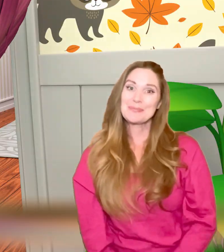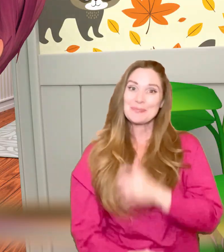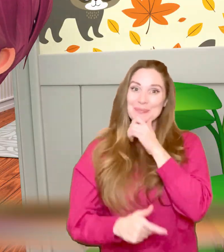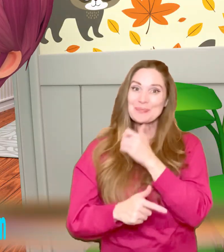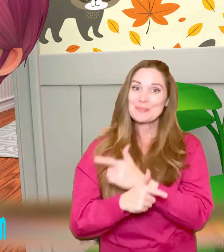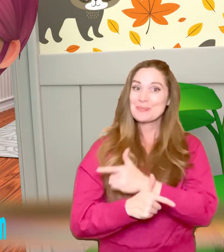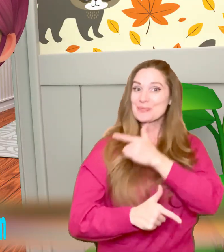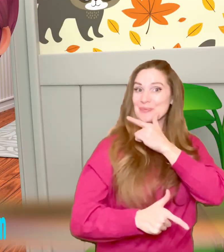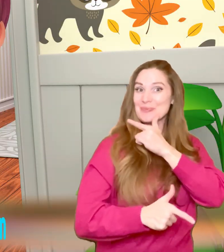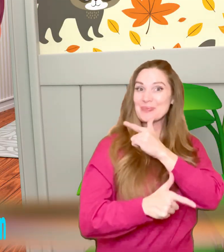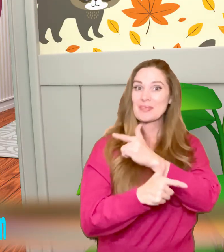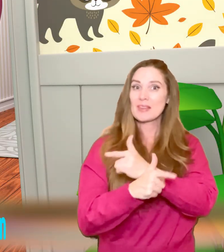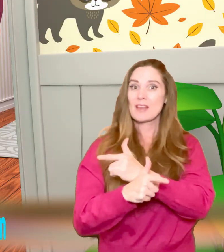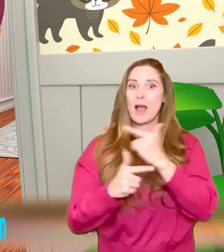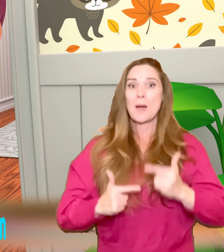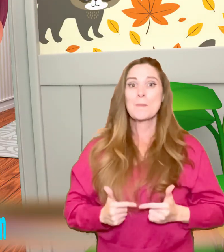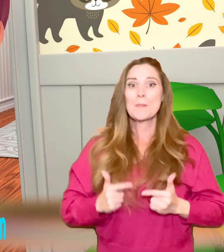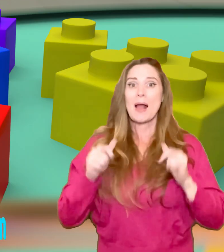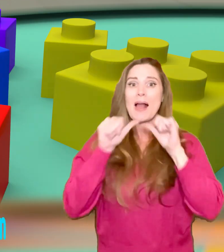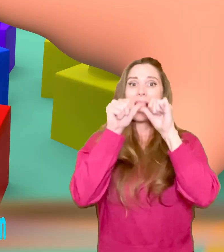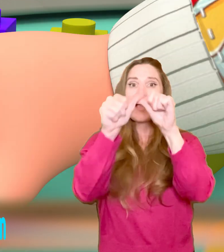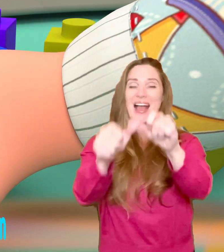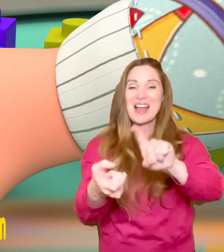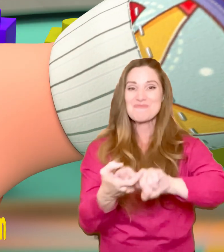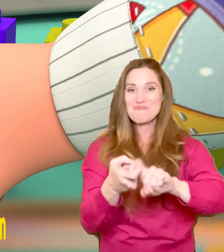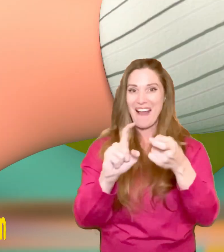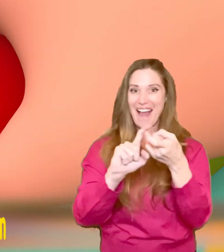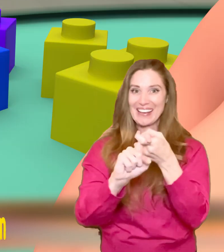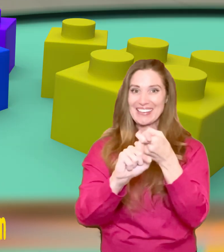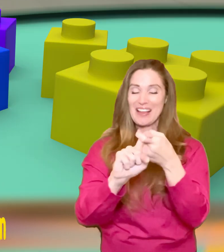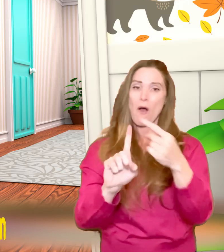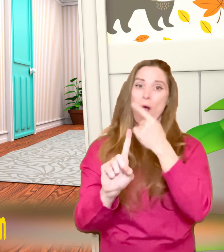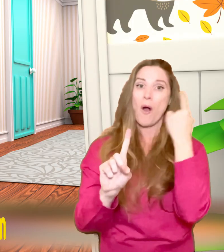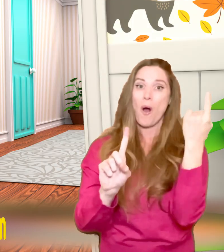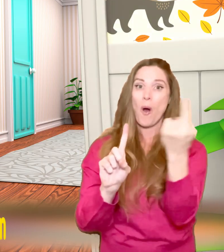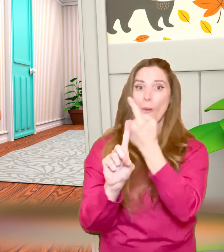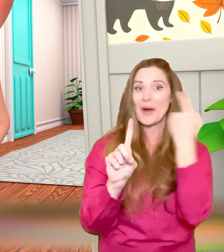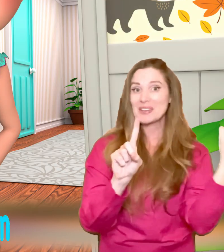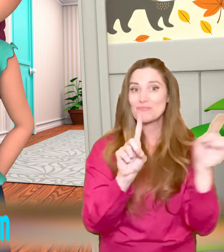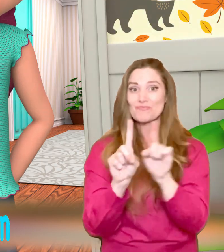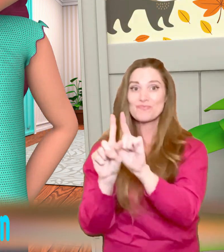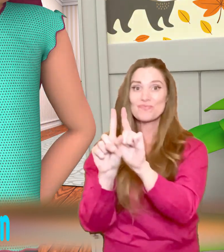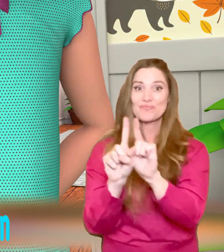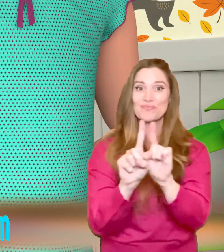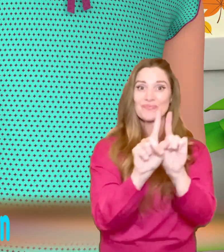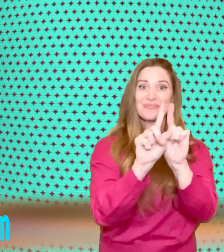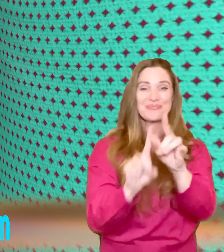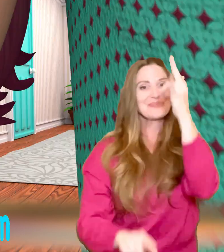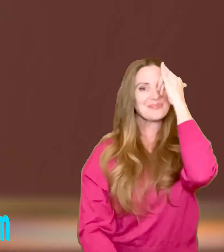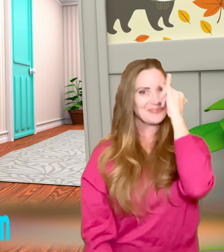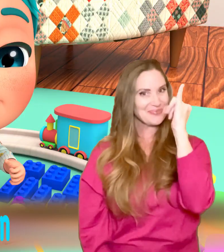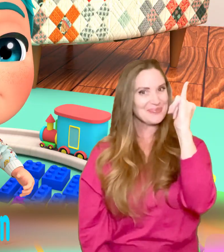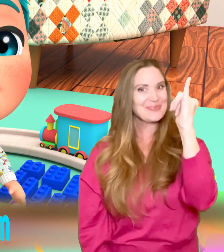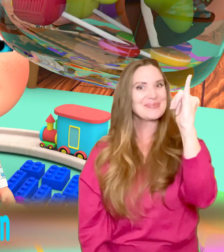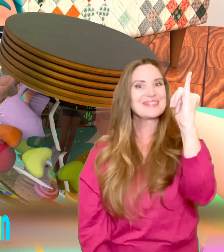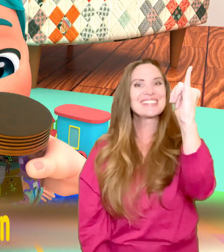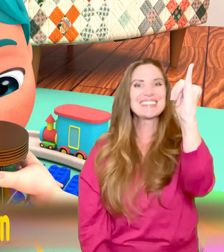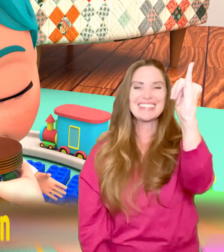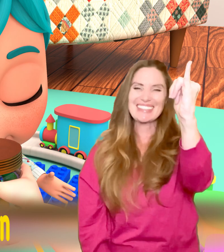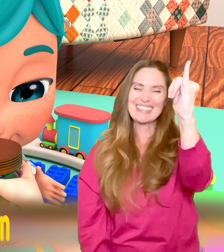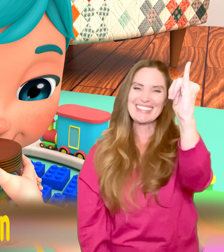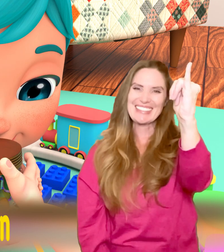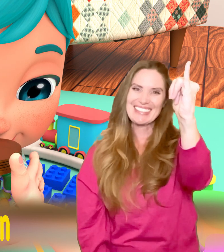Schwester, Schwester, meine beste Freundin, immer bei mir, seit am